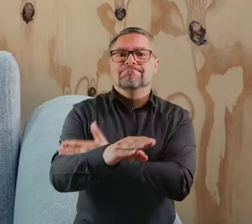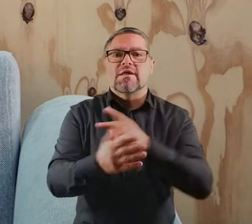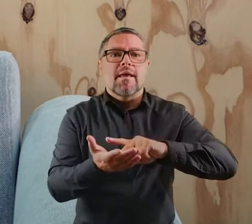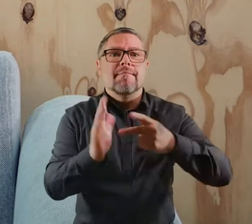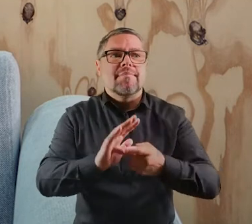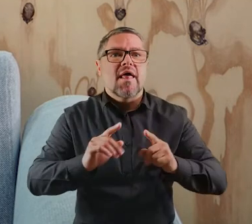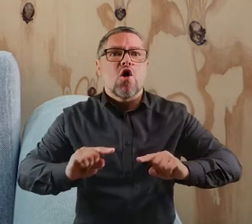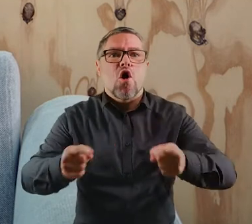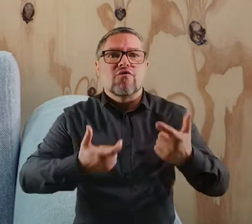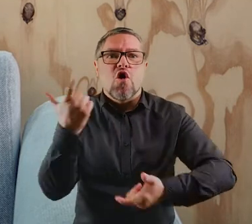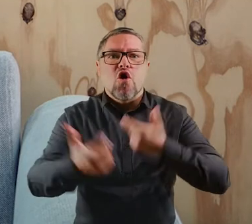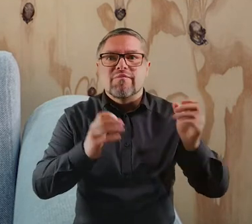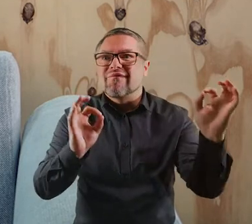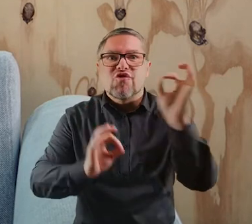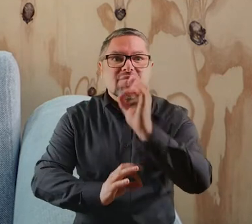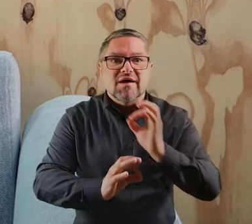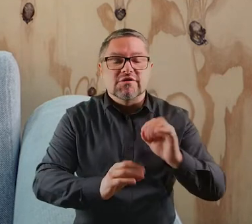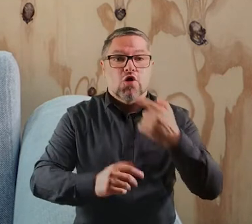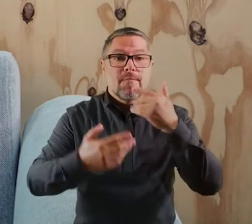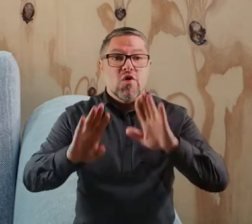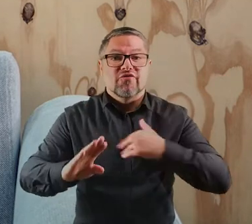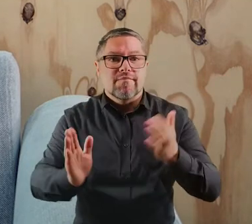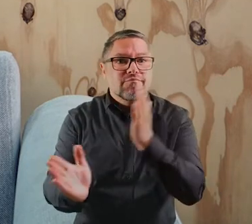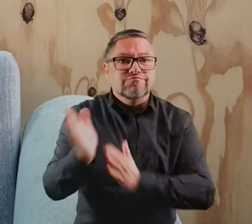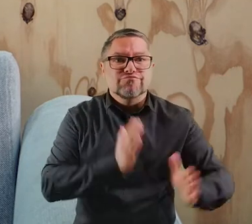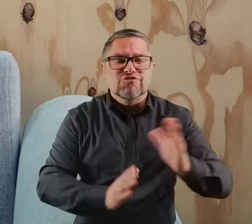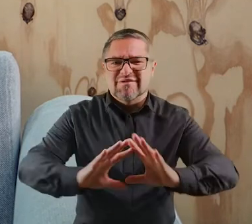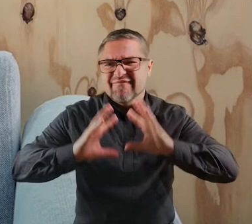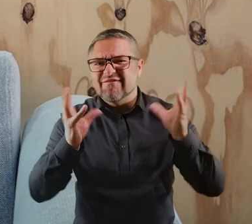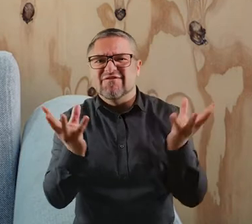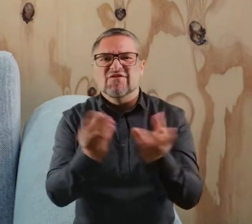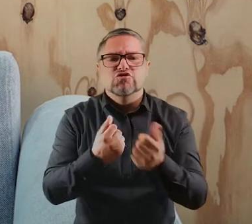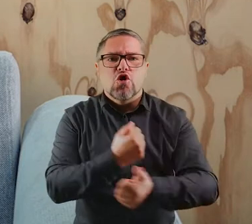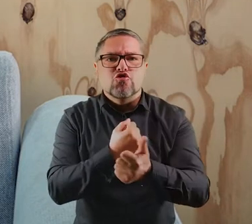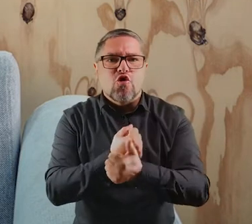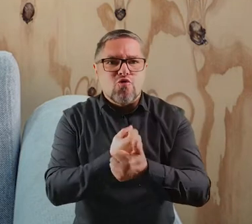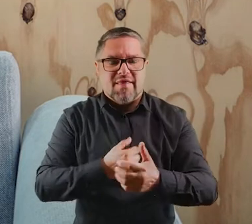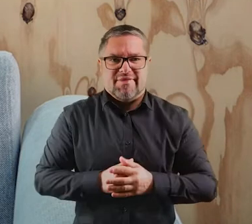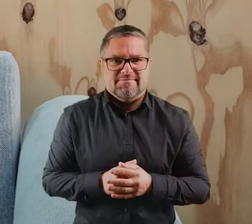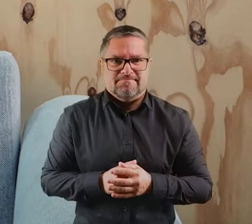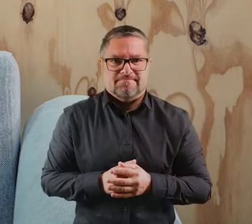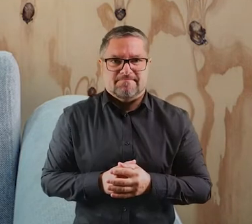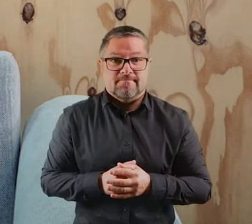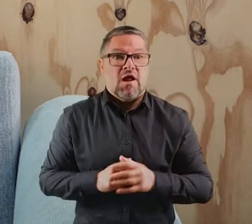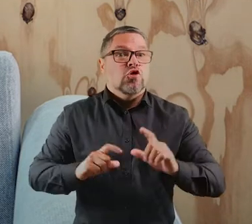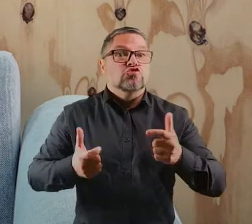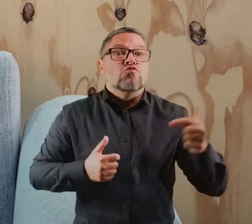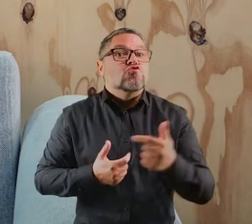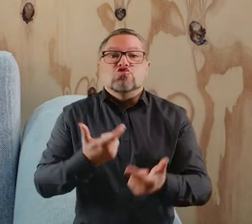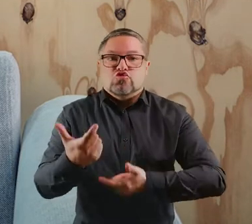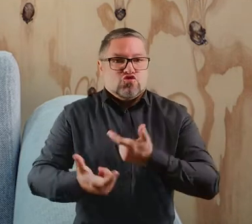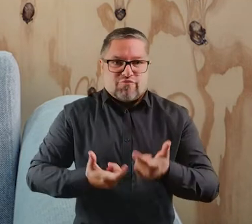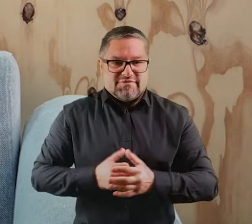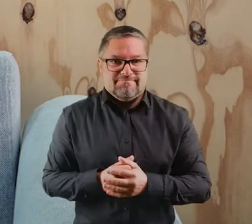tygodnie przed planowaną akcją. Pozwoli nam to przygotować i zabezpieczyć wszystkie formalności. A